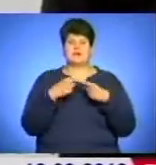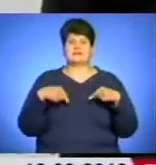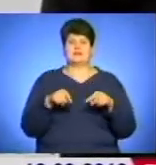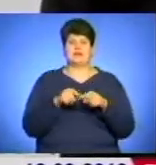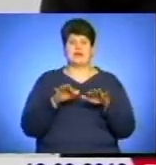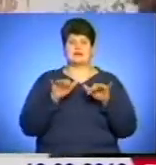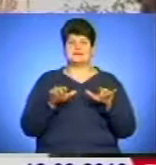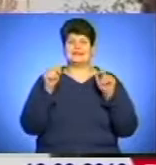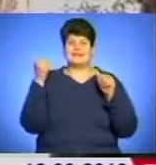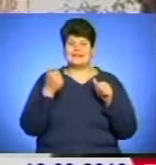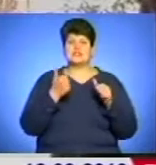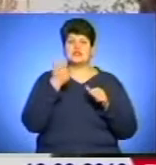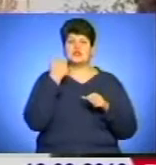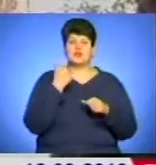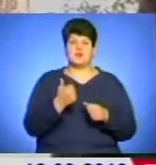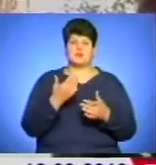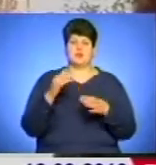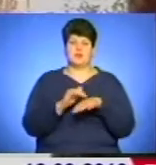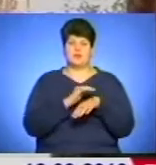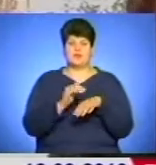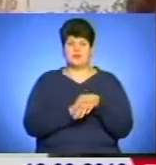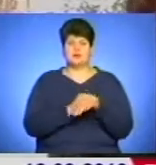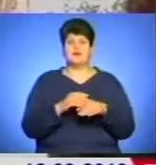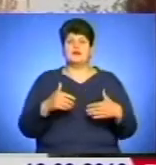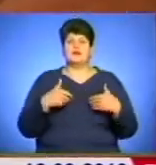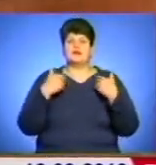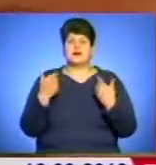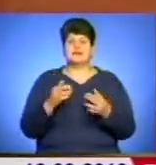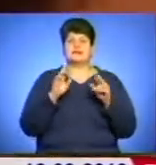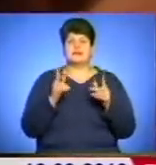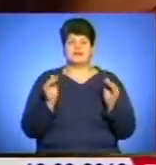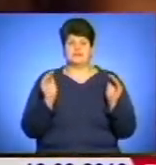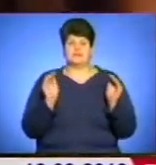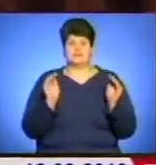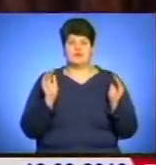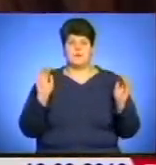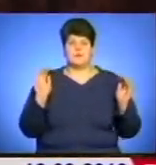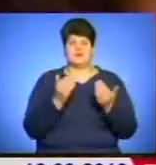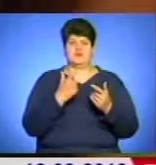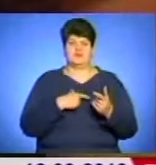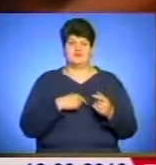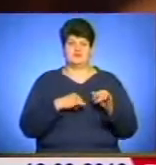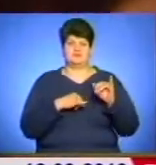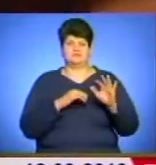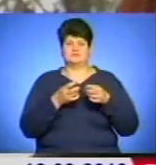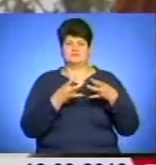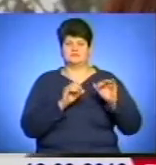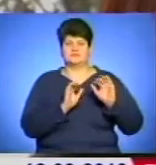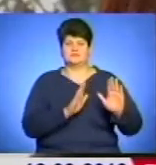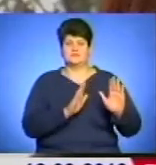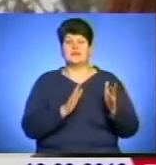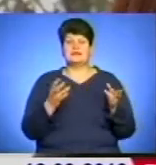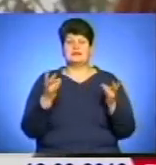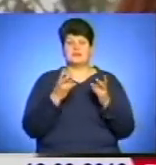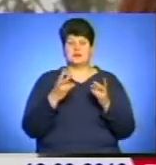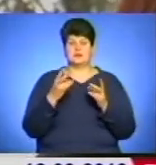добрих новин». Психолог Наталія Гаєвська радить, як відмежувати себе від негативу, який існує у світі. Критичне